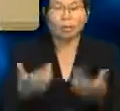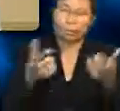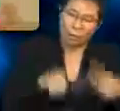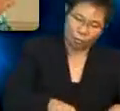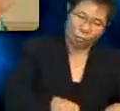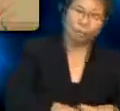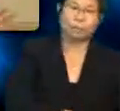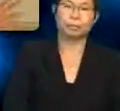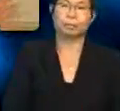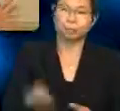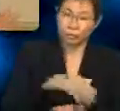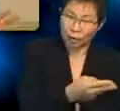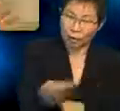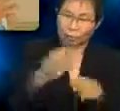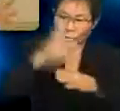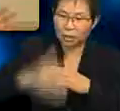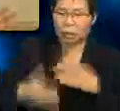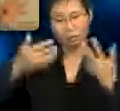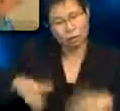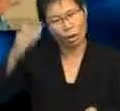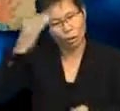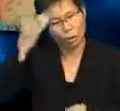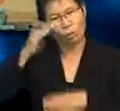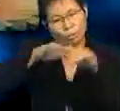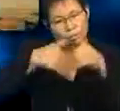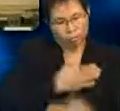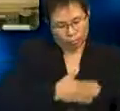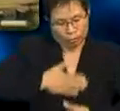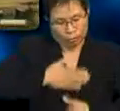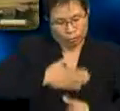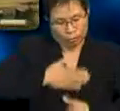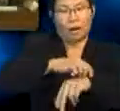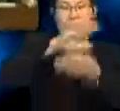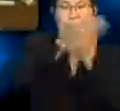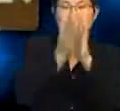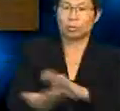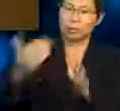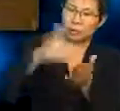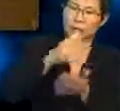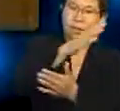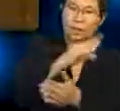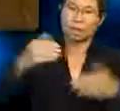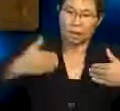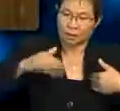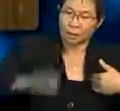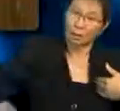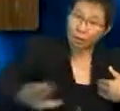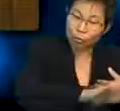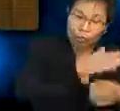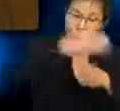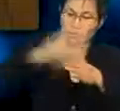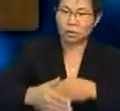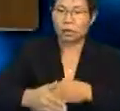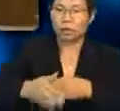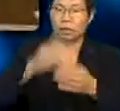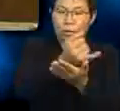Kamu juga telah tahu Bagaimana menghayati alam semula jadi Ada di kalangan kamu yang telah membuat